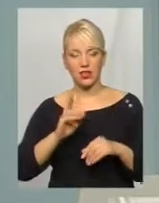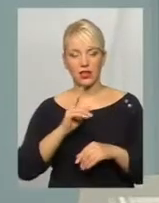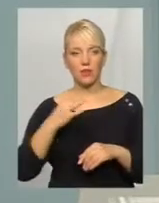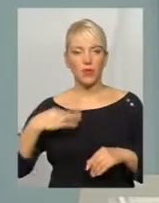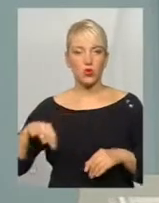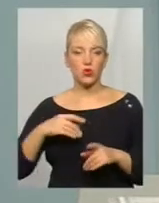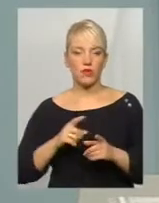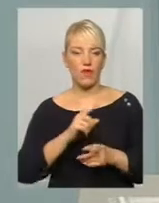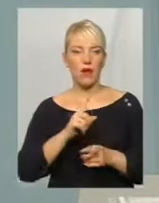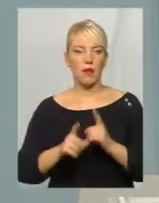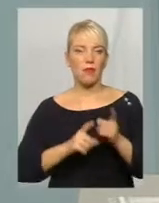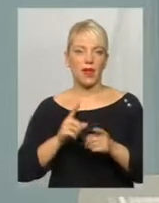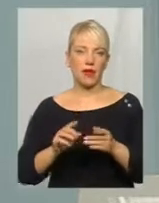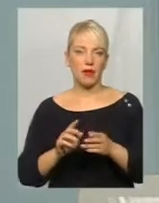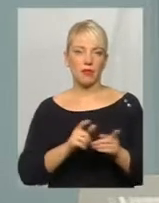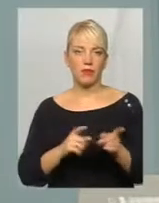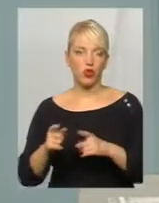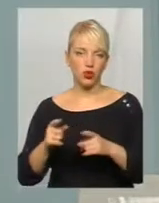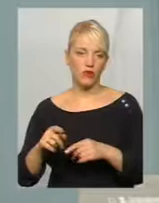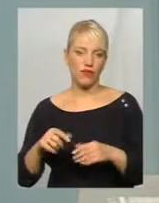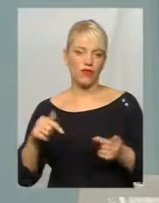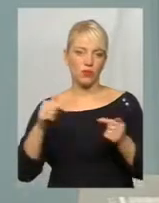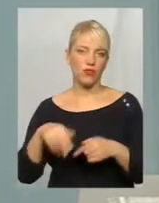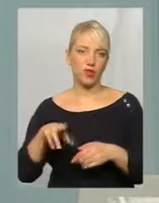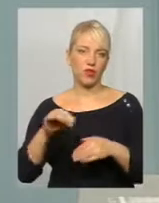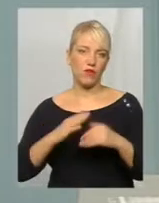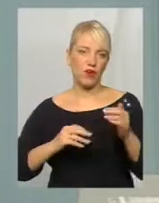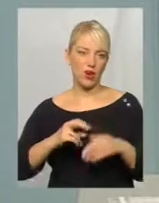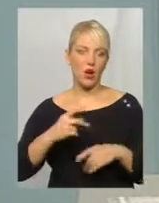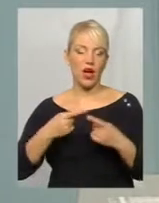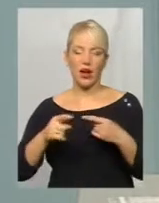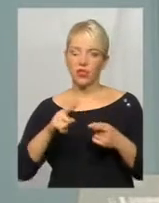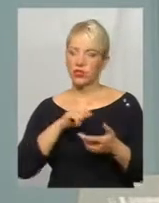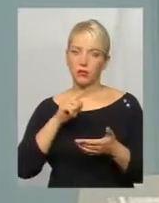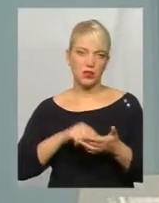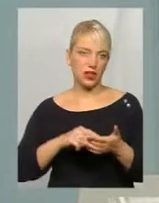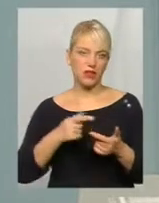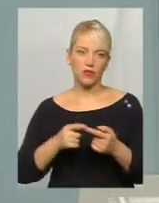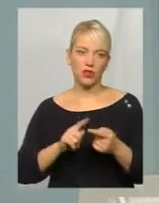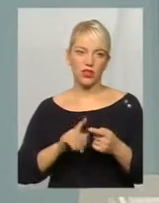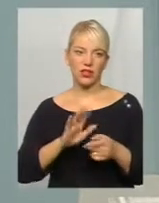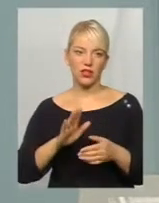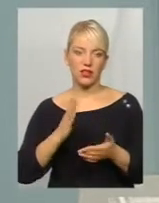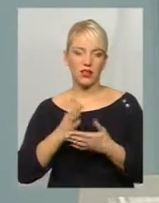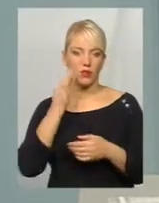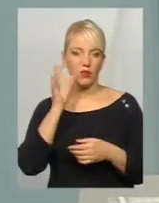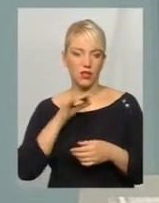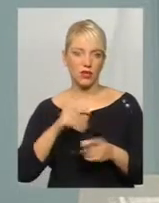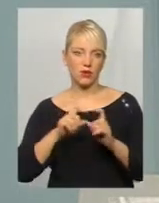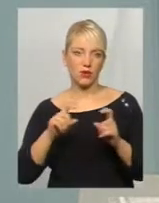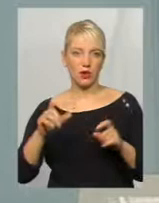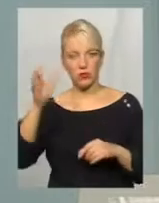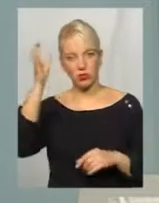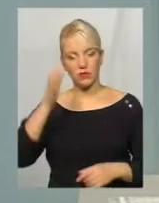передпідготовка відповідно до фаху. Решта питань, вони не належать до компетенції департаменту